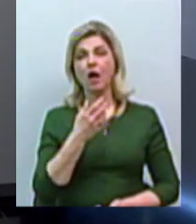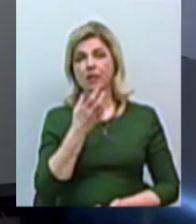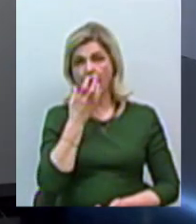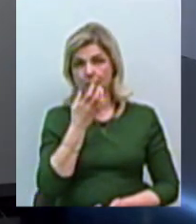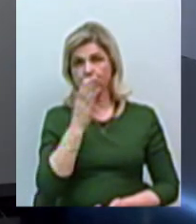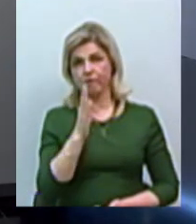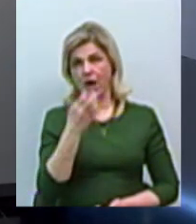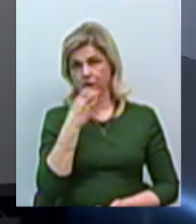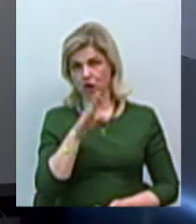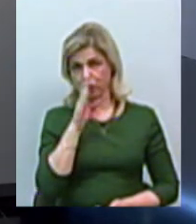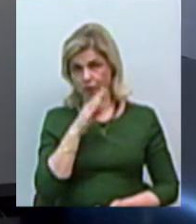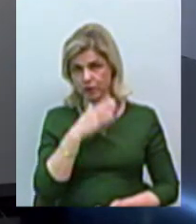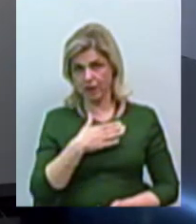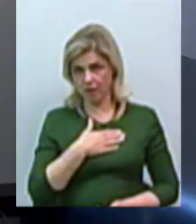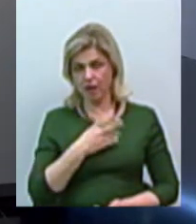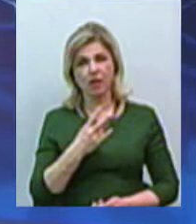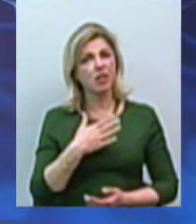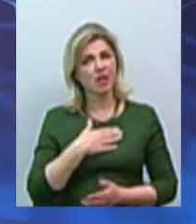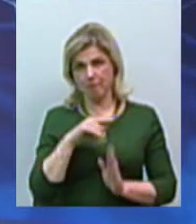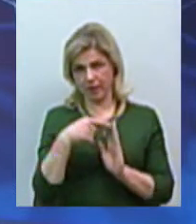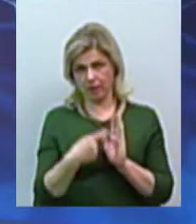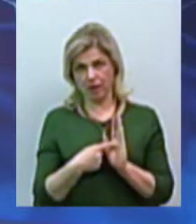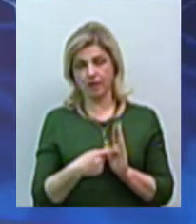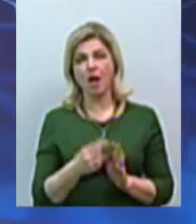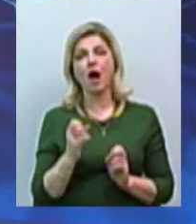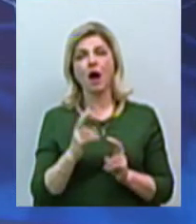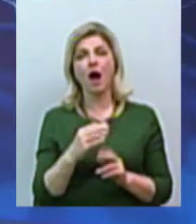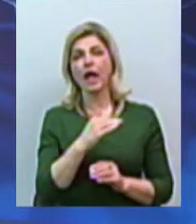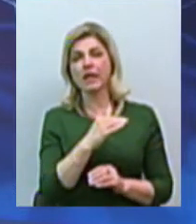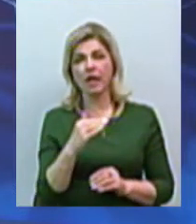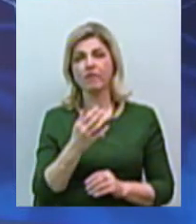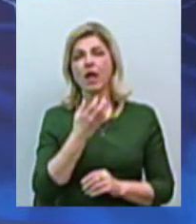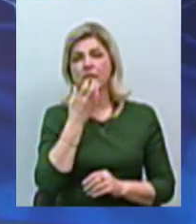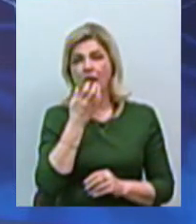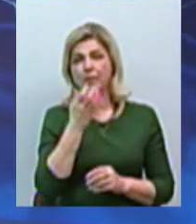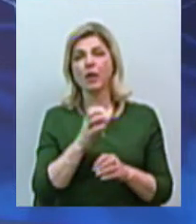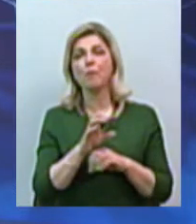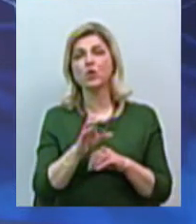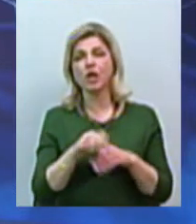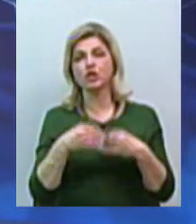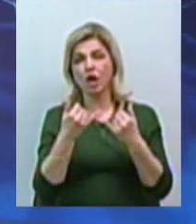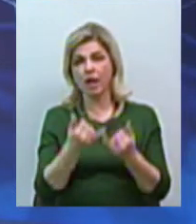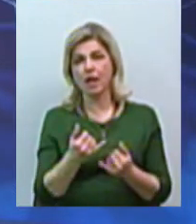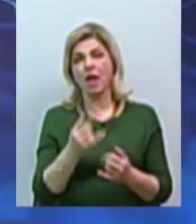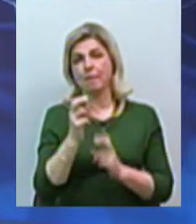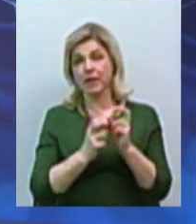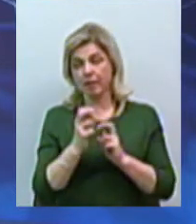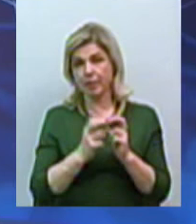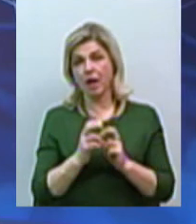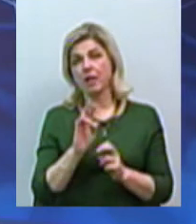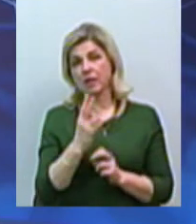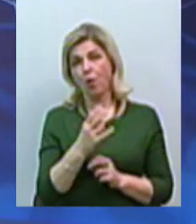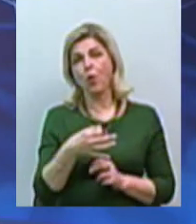Будь ласка, на скільки рівні умови для теплопостачальних підприємств різних форм власності? Комунальне підприємство